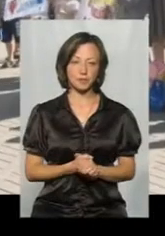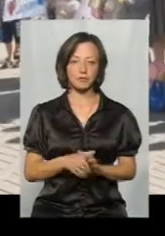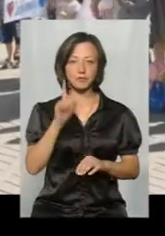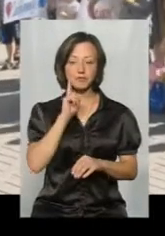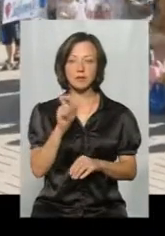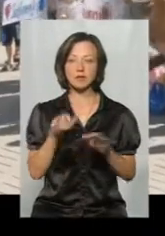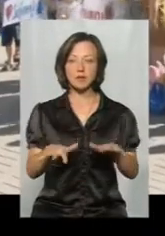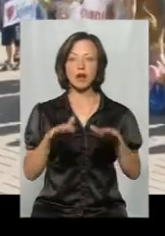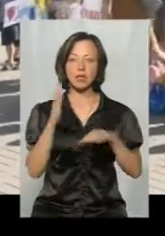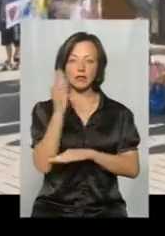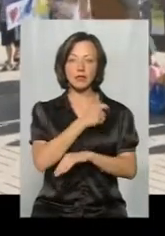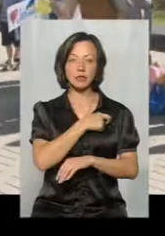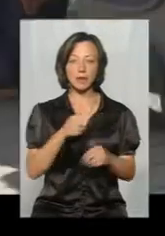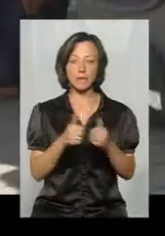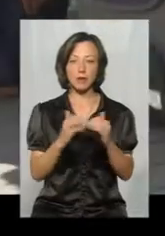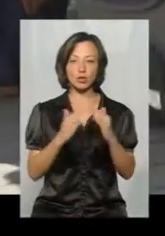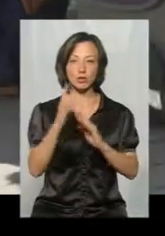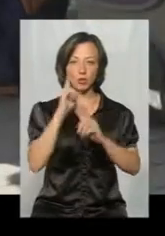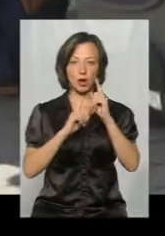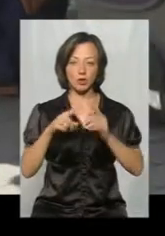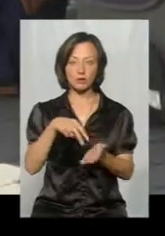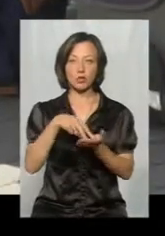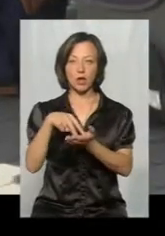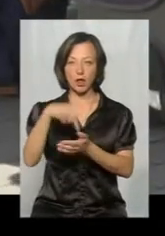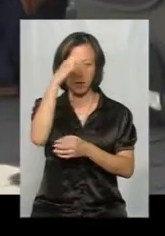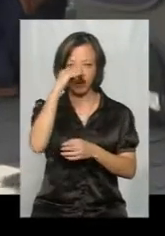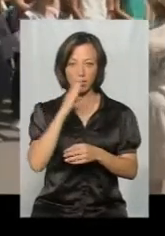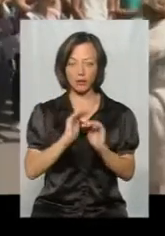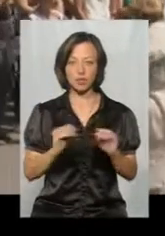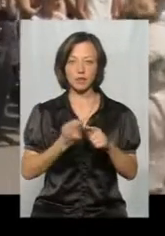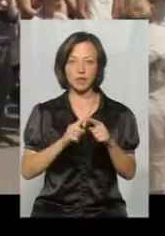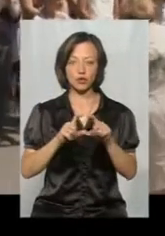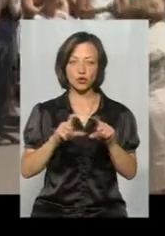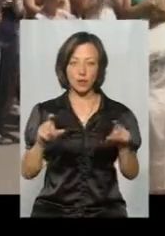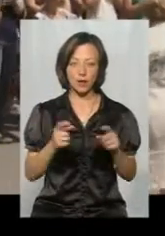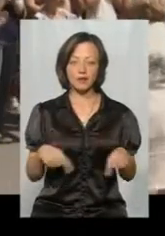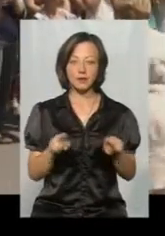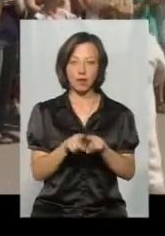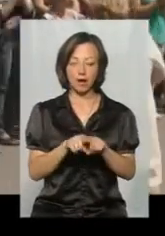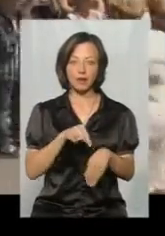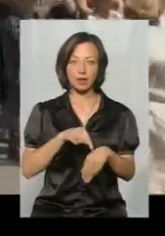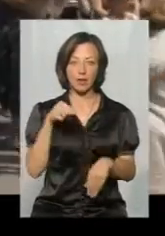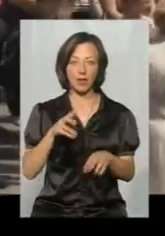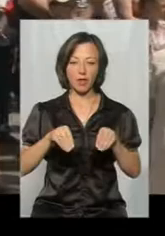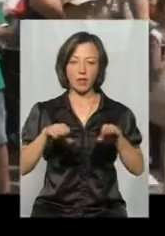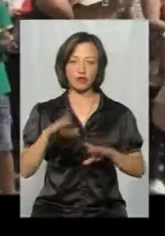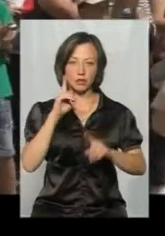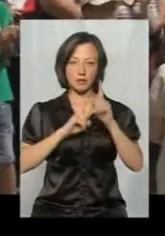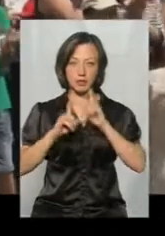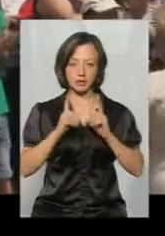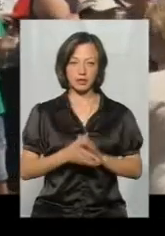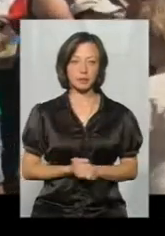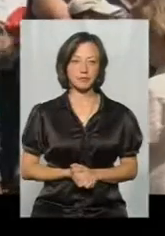у залі голосували депутати під стінами будинку рад, стояли батьки учнів цієї школи. Саме так вони відреагували на рішення сесії.